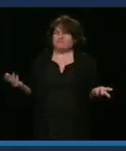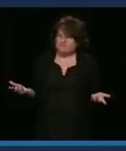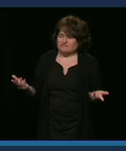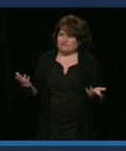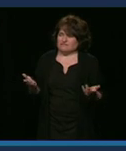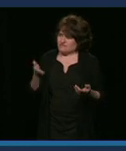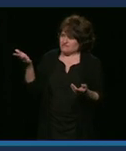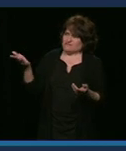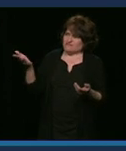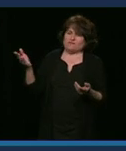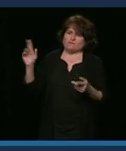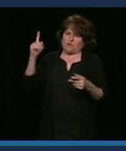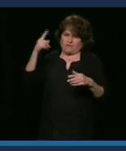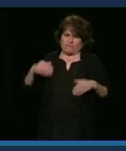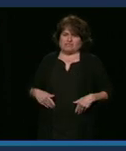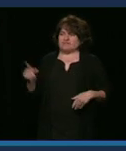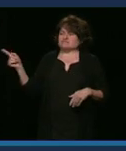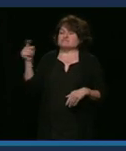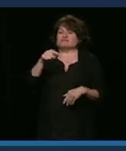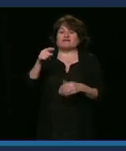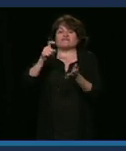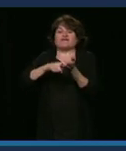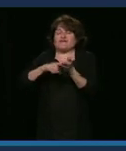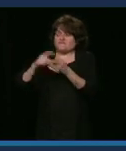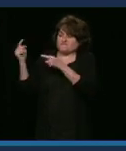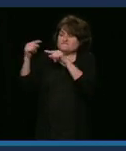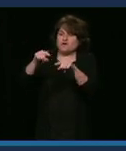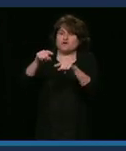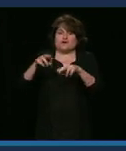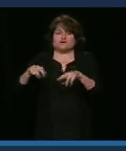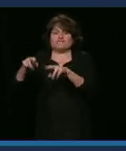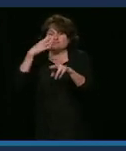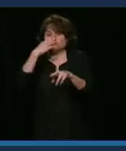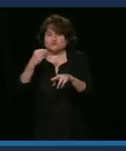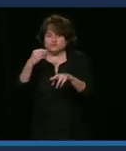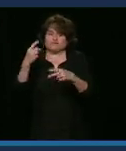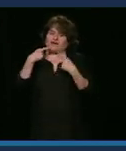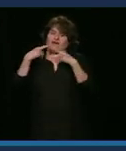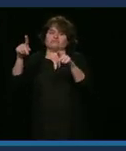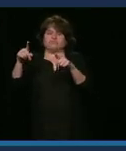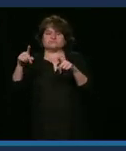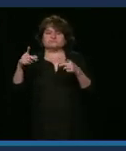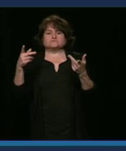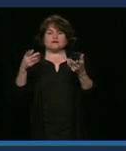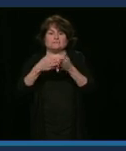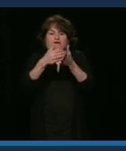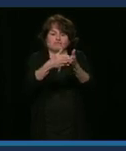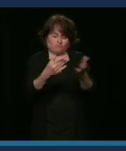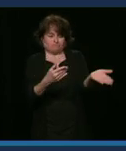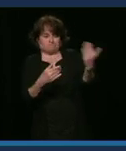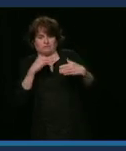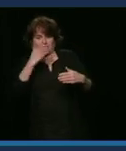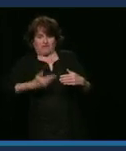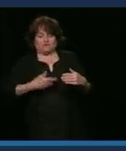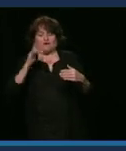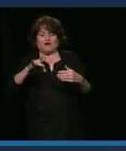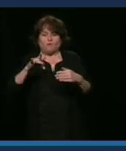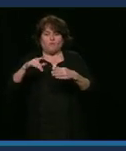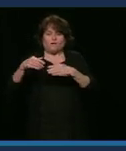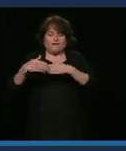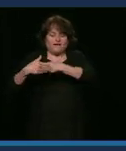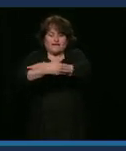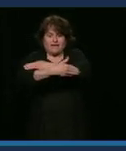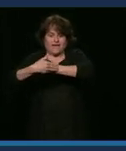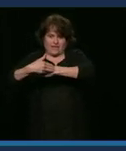à Rivière-du-Lau et annoncer que le quai de Rivière-du-Lau sera opérationnel? Voilà. La